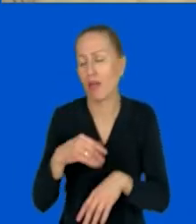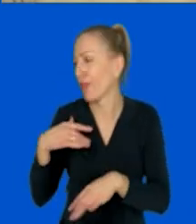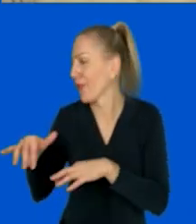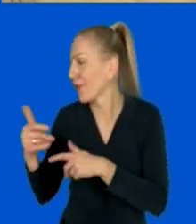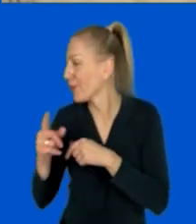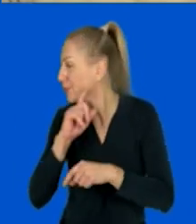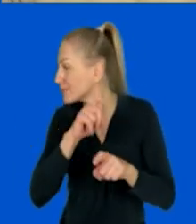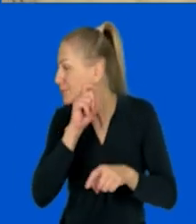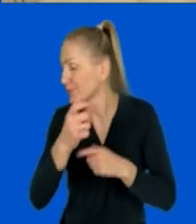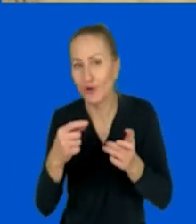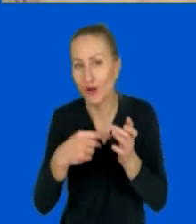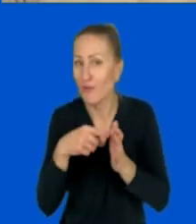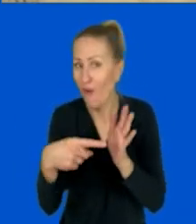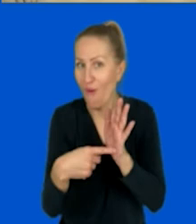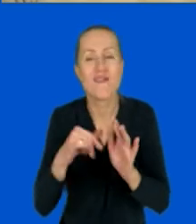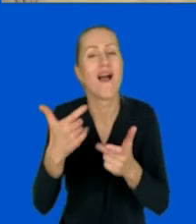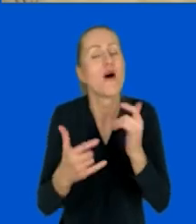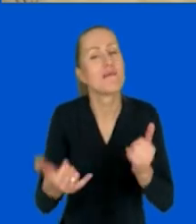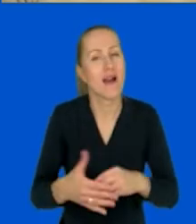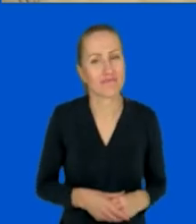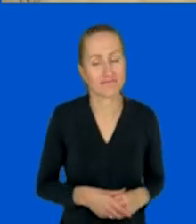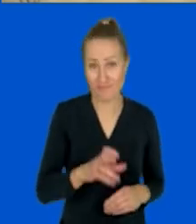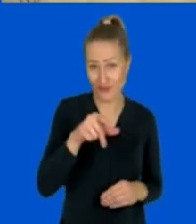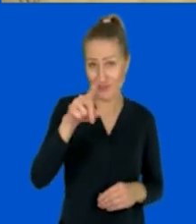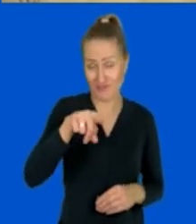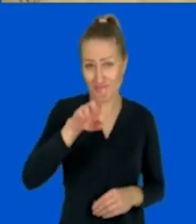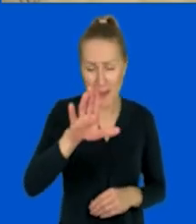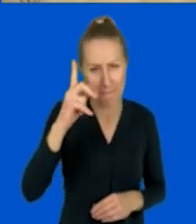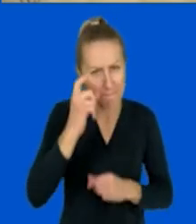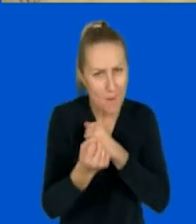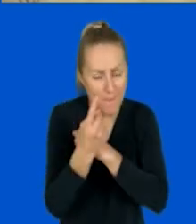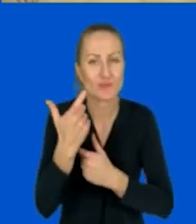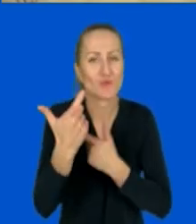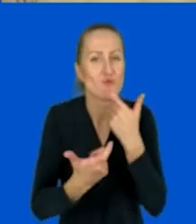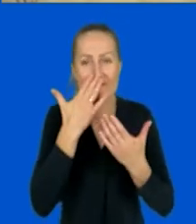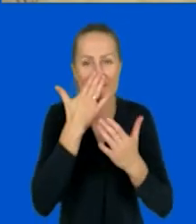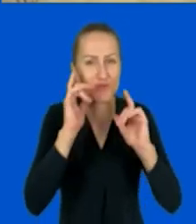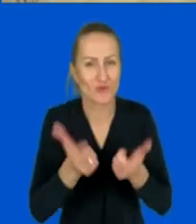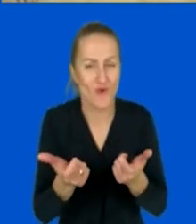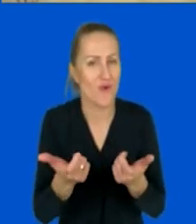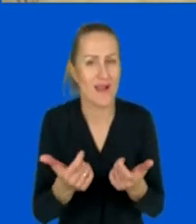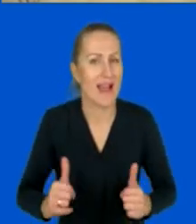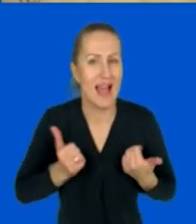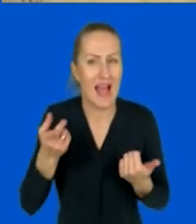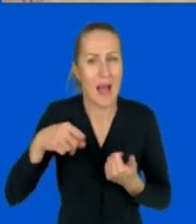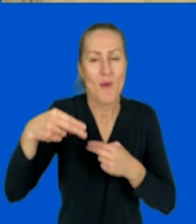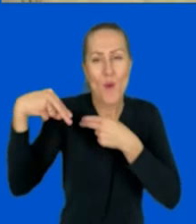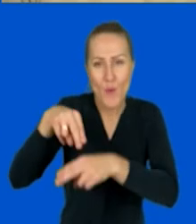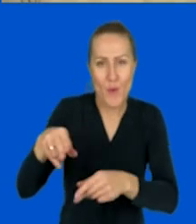zadania nie wykonywali? Czy macie jakieś pomysły? Co robicie, żeby brali udział?